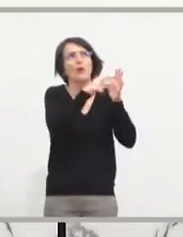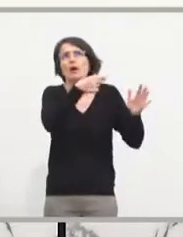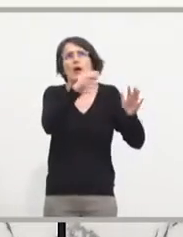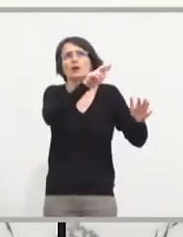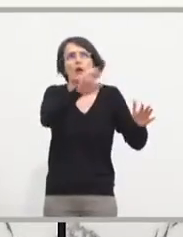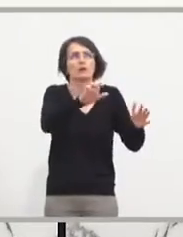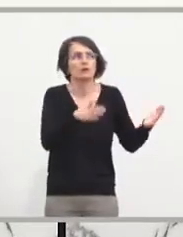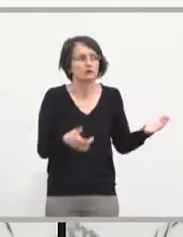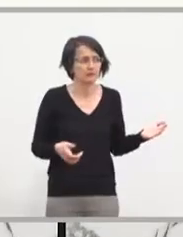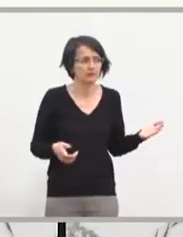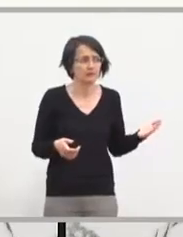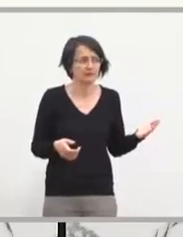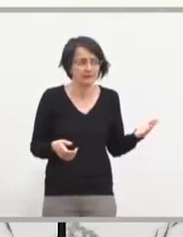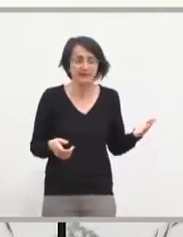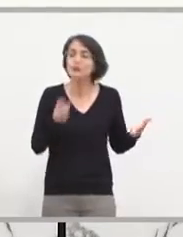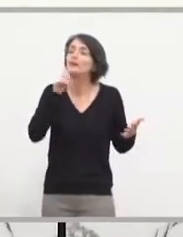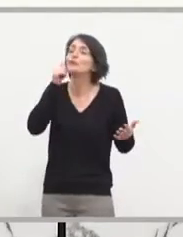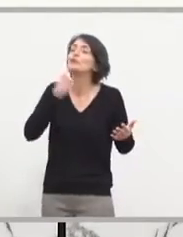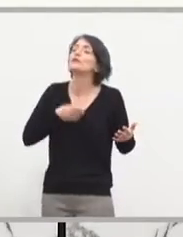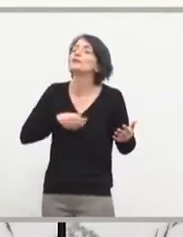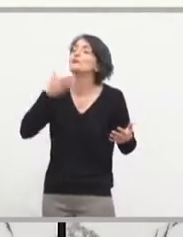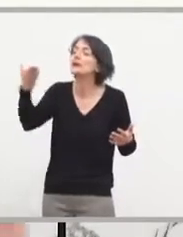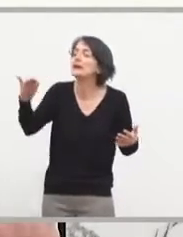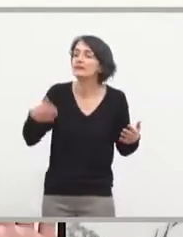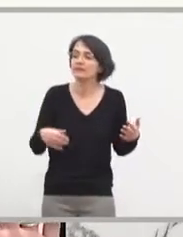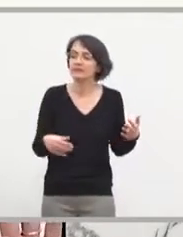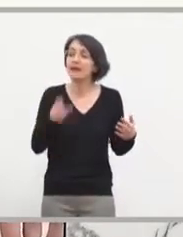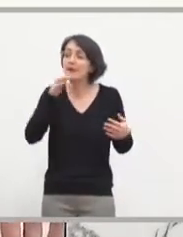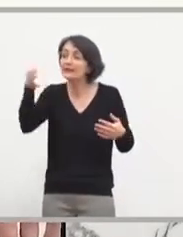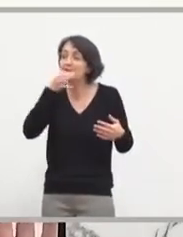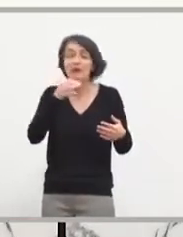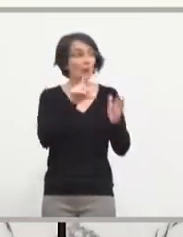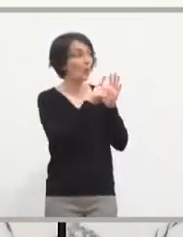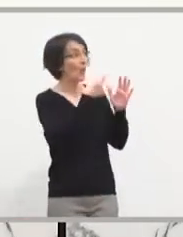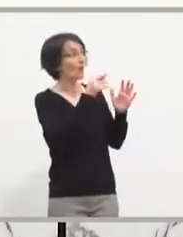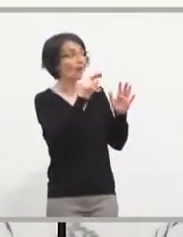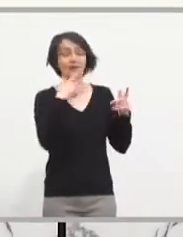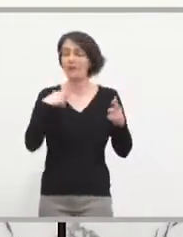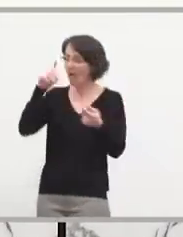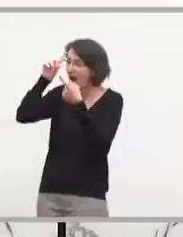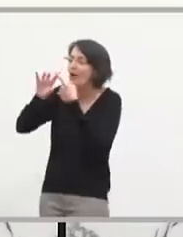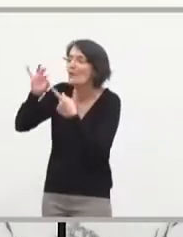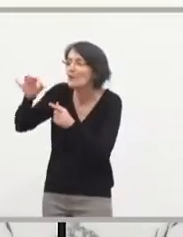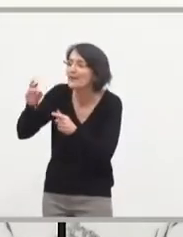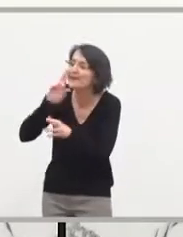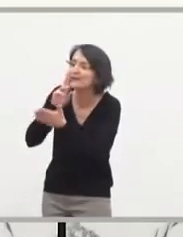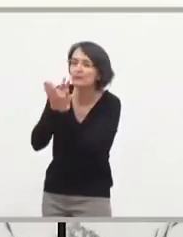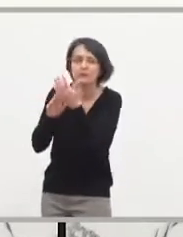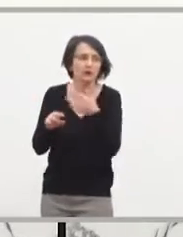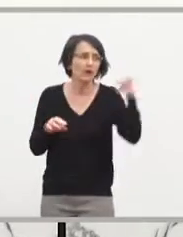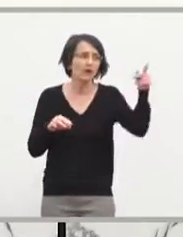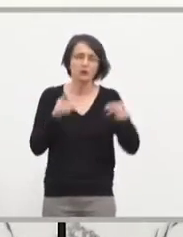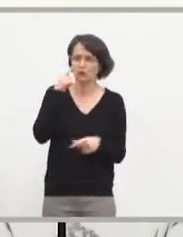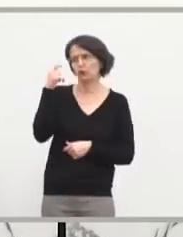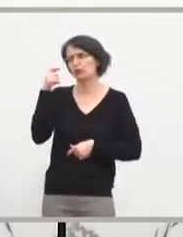loi d'autre. M. Rouillon en parlait tout à l'heure et comme il parlait de la loi d'autre, je lui ai donné raison. Vous délayez là, M. le Président. Donc j'entends de ce que vous me